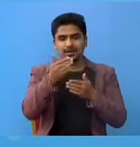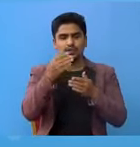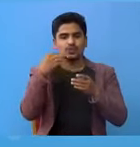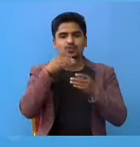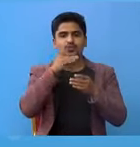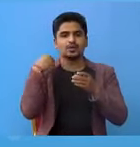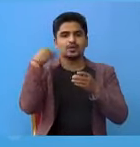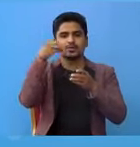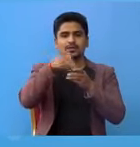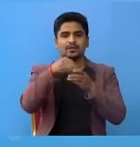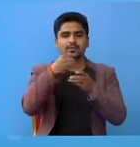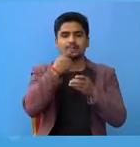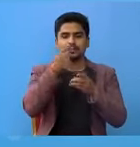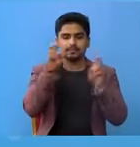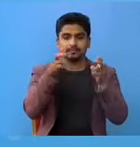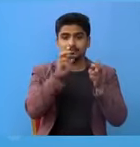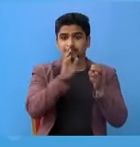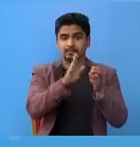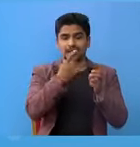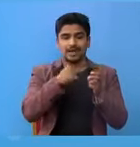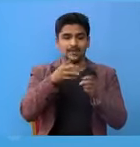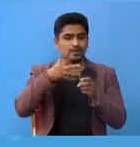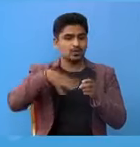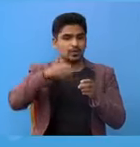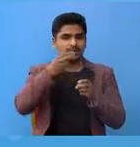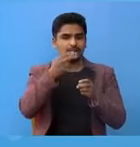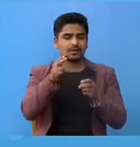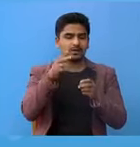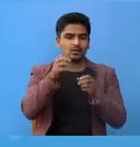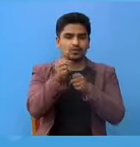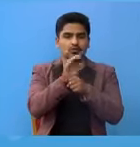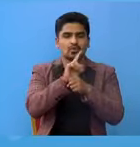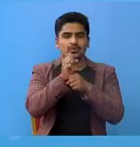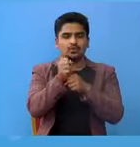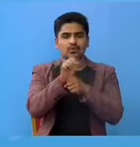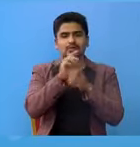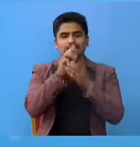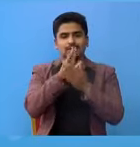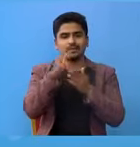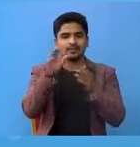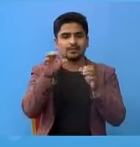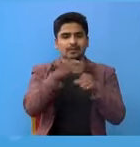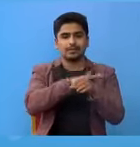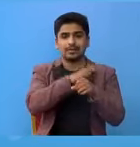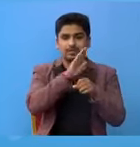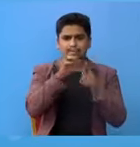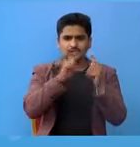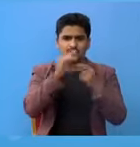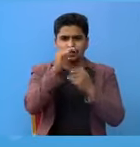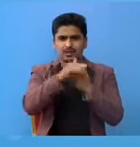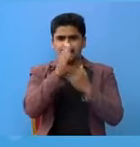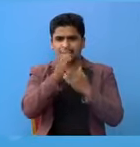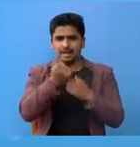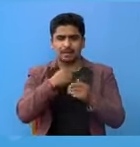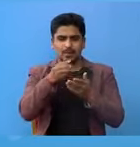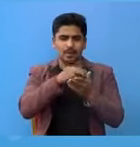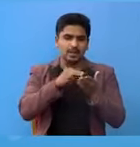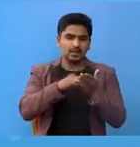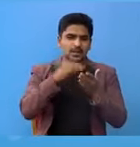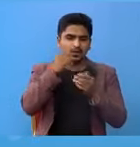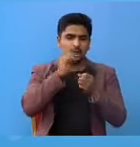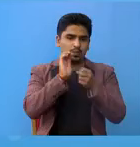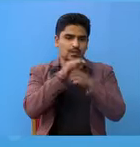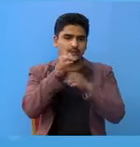समलगन ता भन्ने रहेको छा आमी सबे जना कोविड-19 बाट प्रभाबी छों कुने ने कुने तरिकाल आमी मद्दे कोई